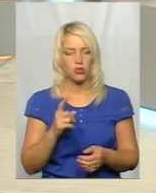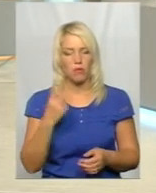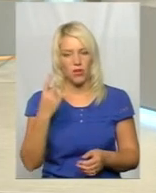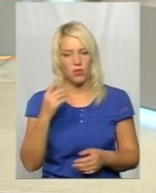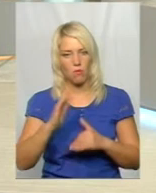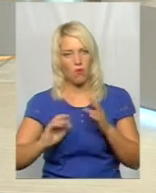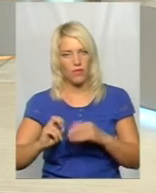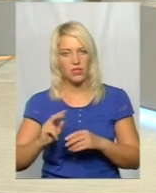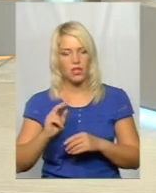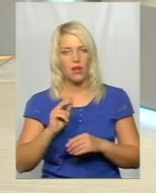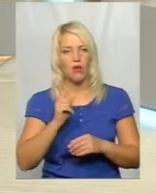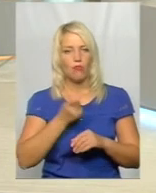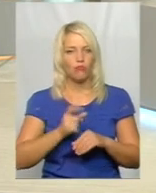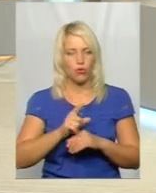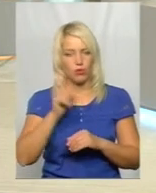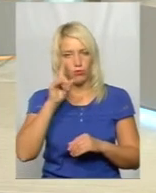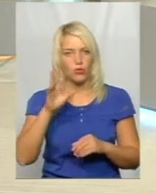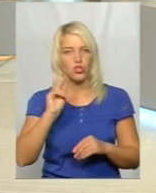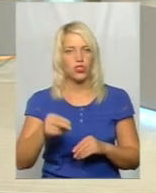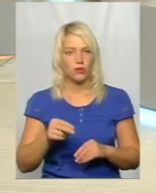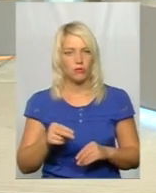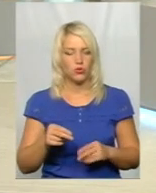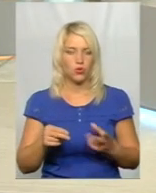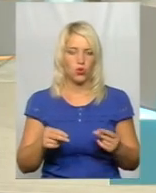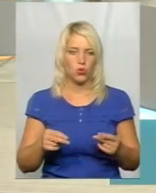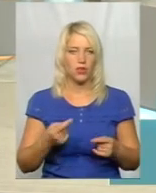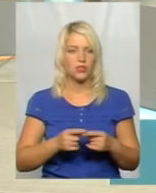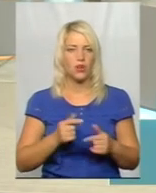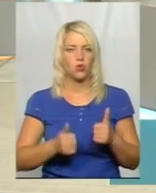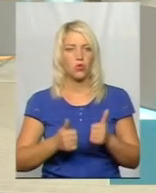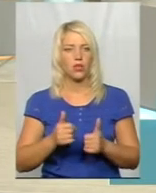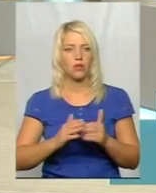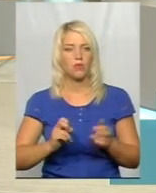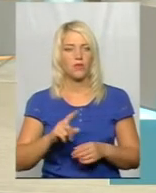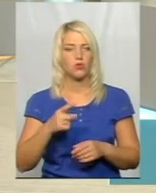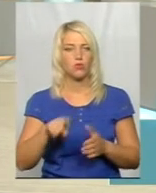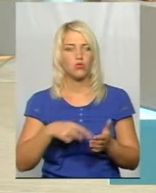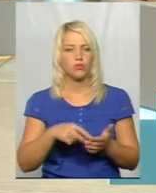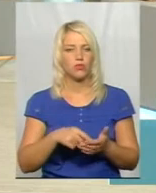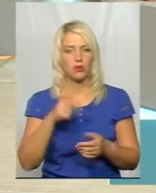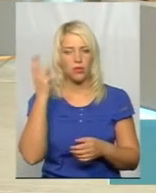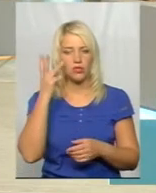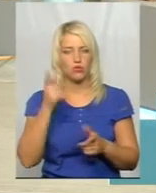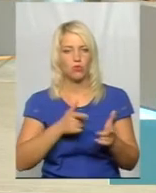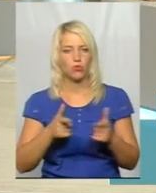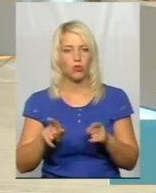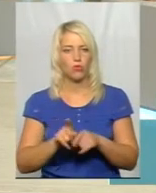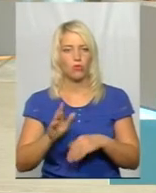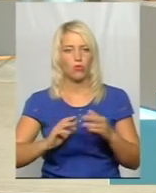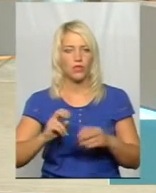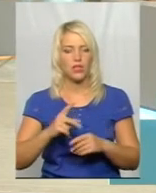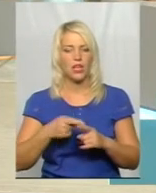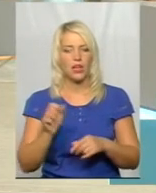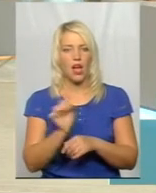другим? Ви знаєте, мабуть, це така конкурентна професія, тому що в місті Хмельницькому готують таку професію, як